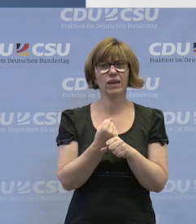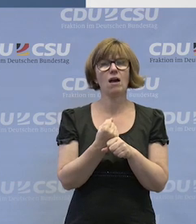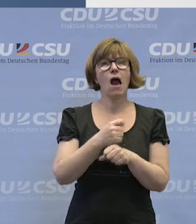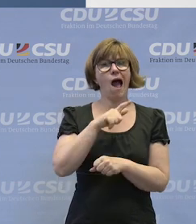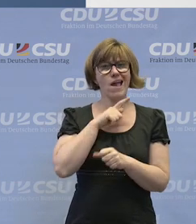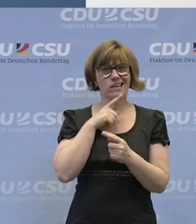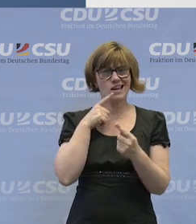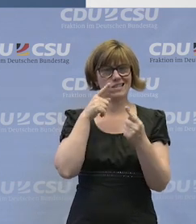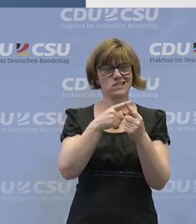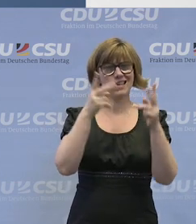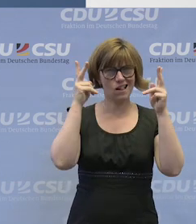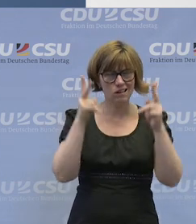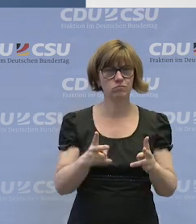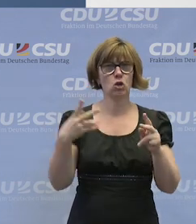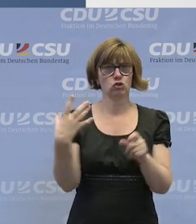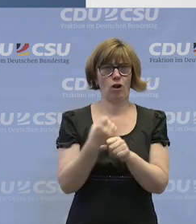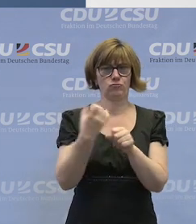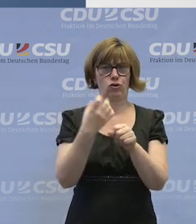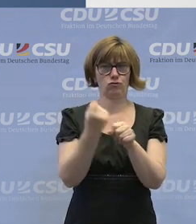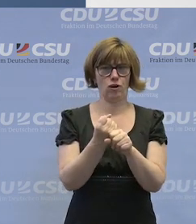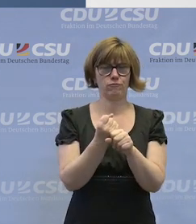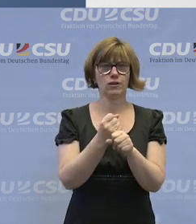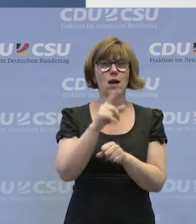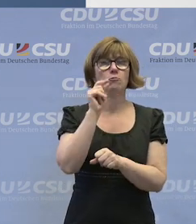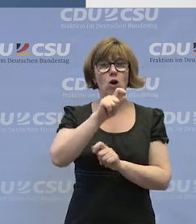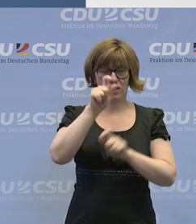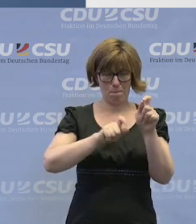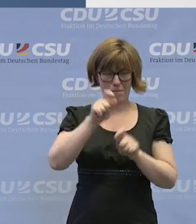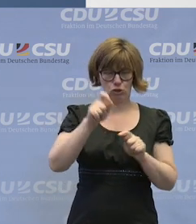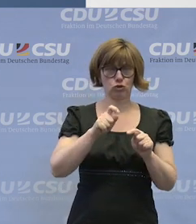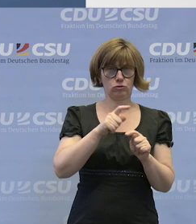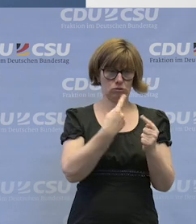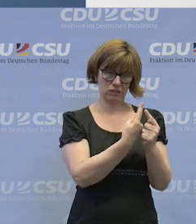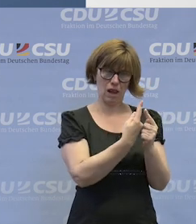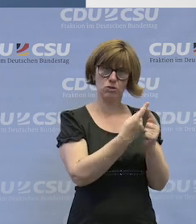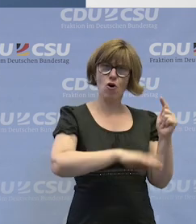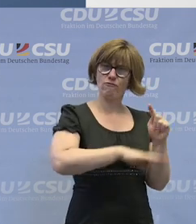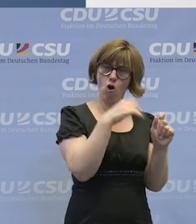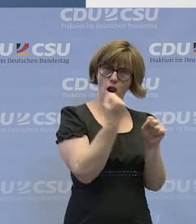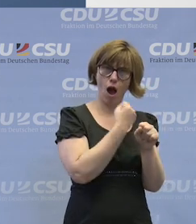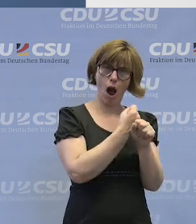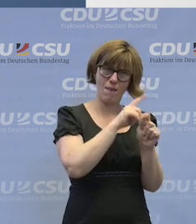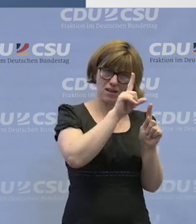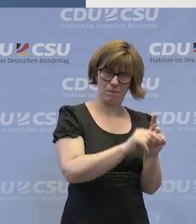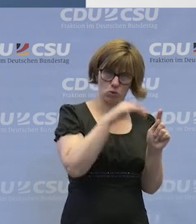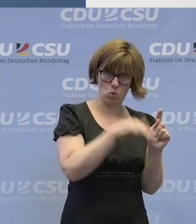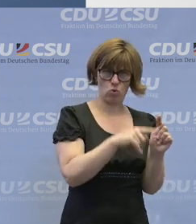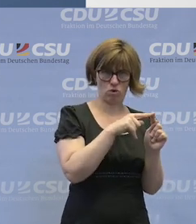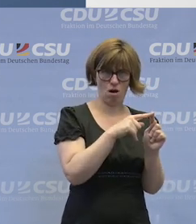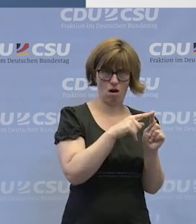eigentliche Ziel tatsächlich schafft, nämlich Menschen, die voll erwerbsgemindert sind,